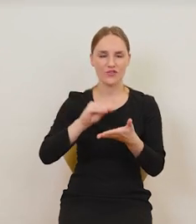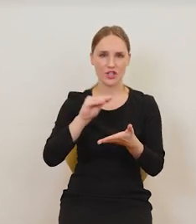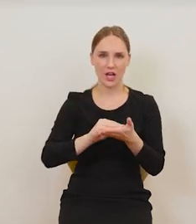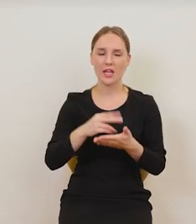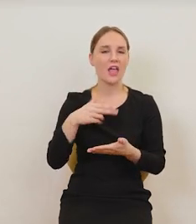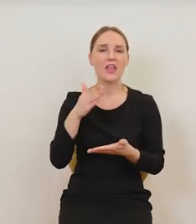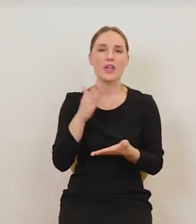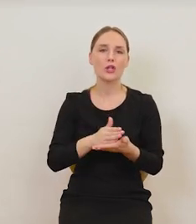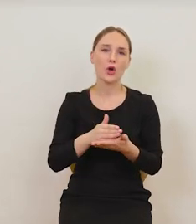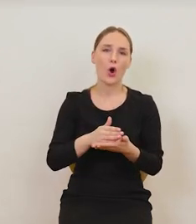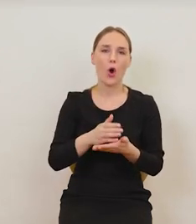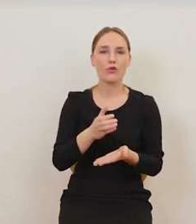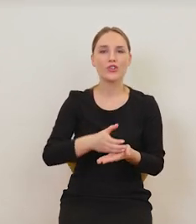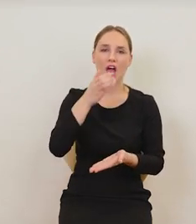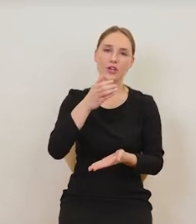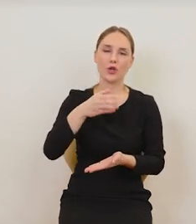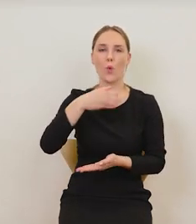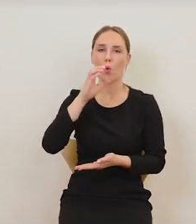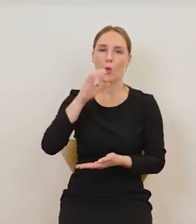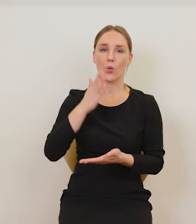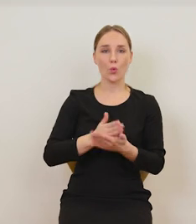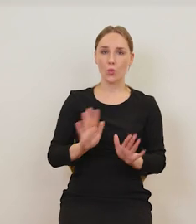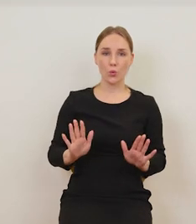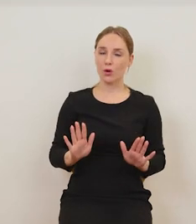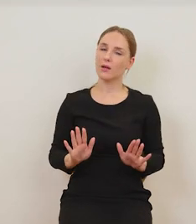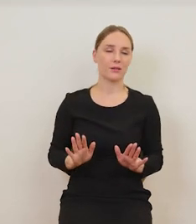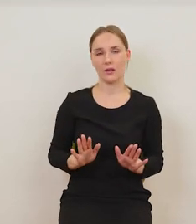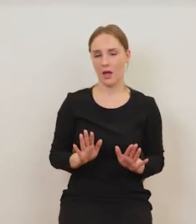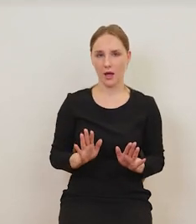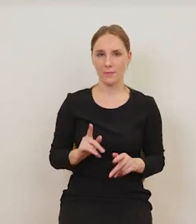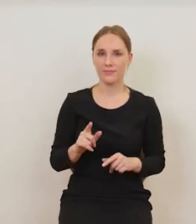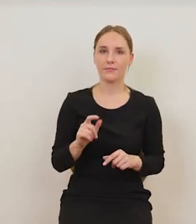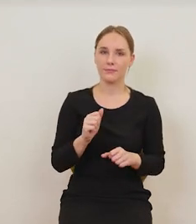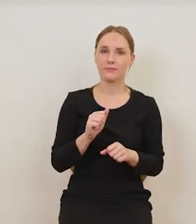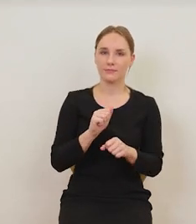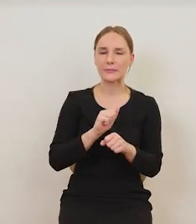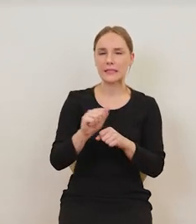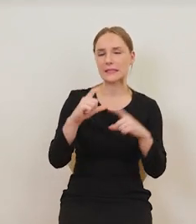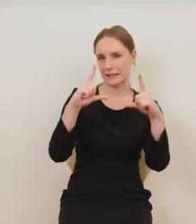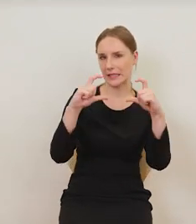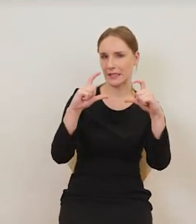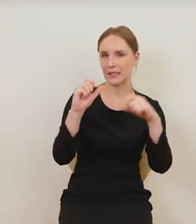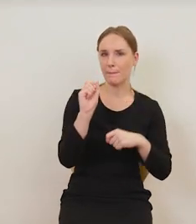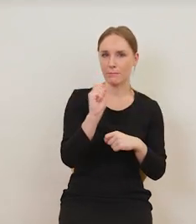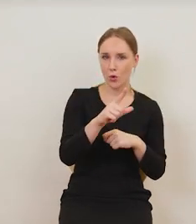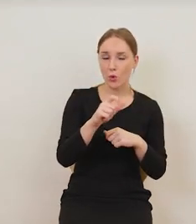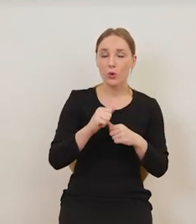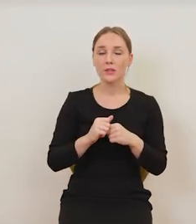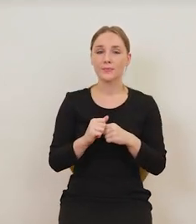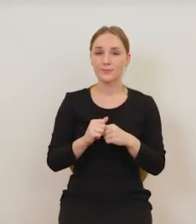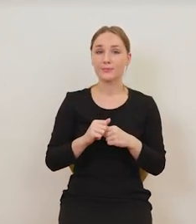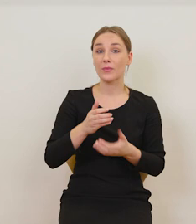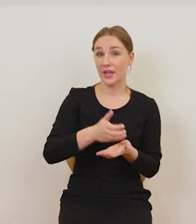pije się po prostu w kieliszku, tutaj jest pokazane zdjęcie. To jest